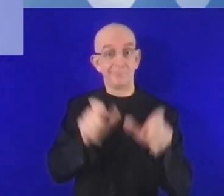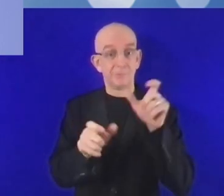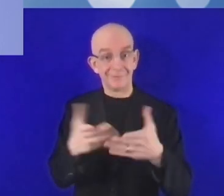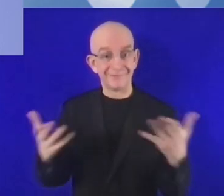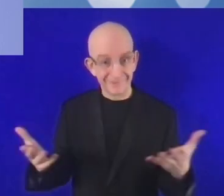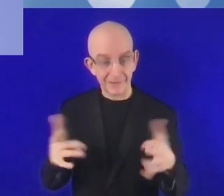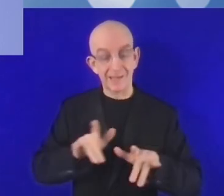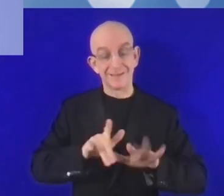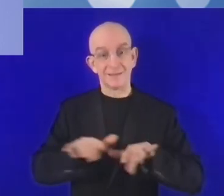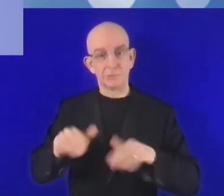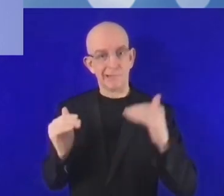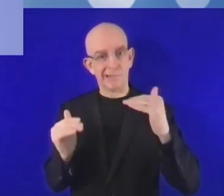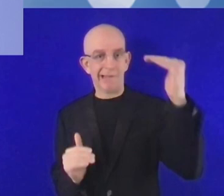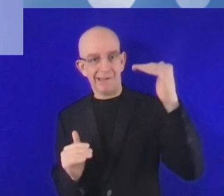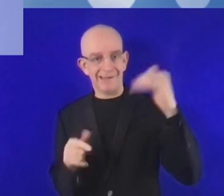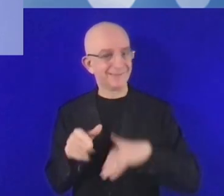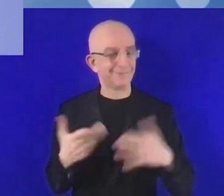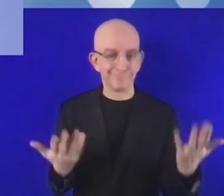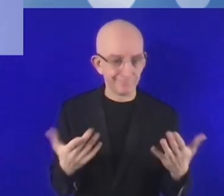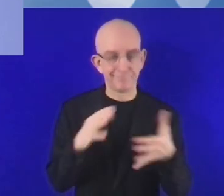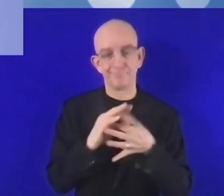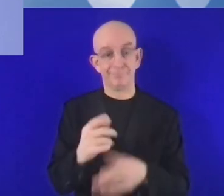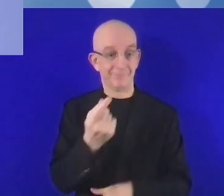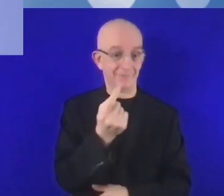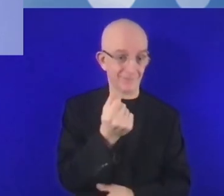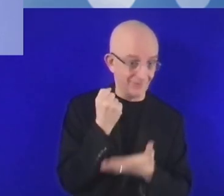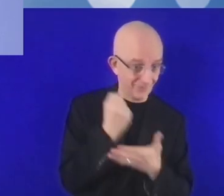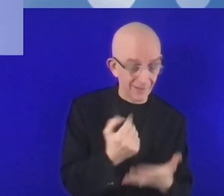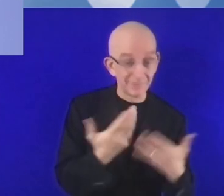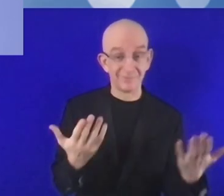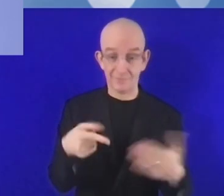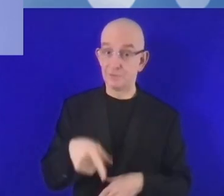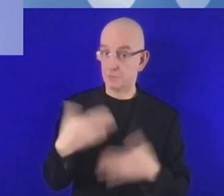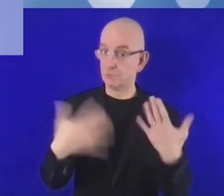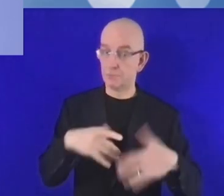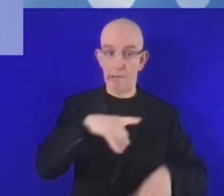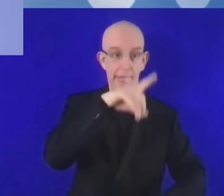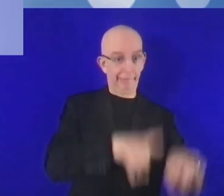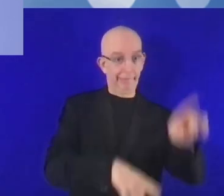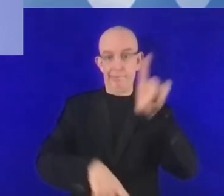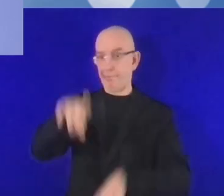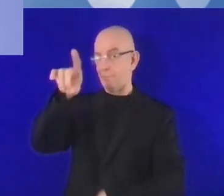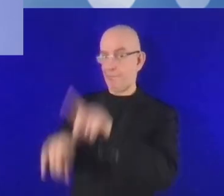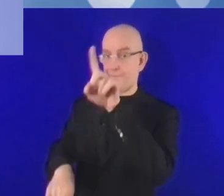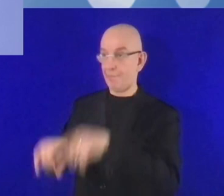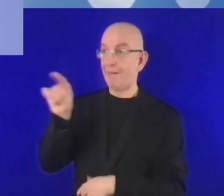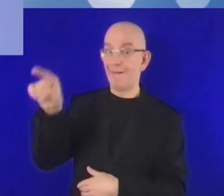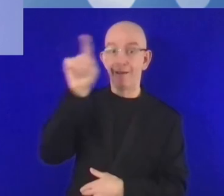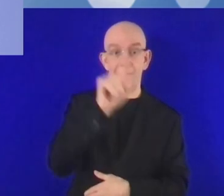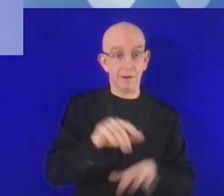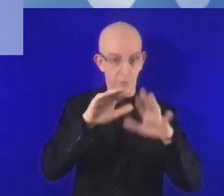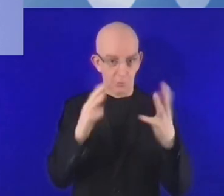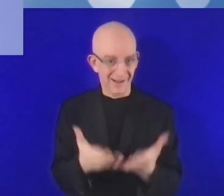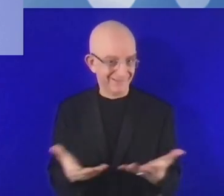الرقمية الهوى الرقمية. وكذلك الفرق الهوى المالية هي من